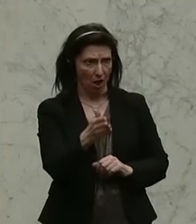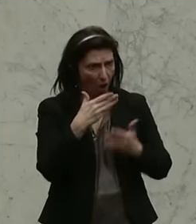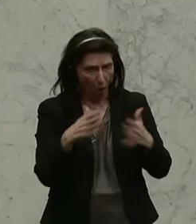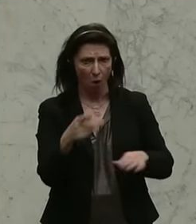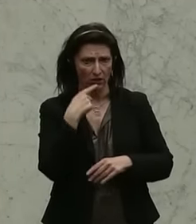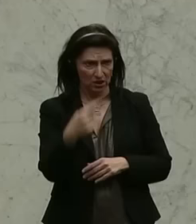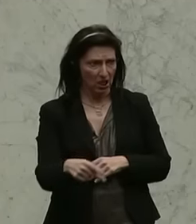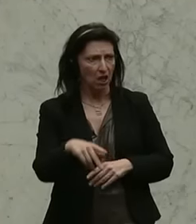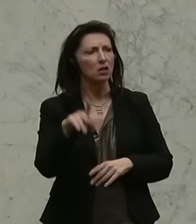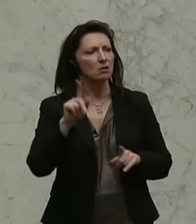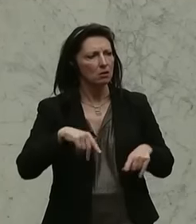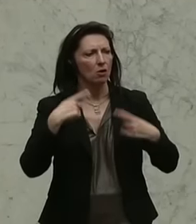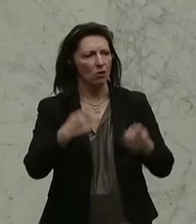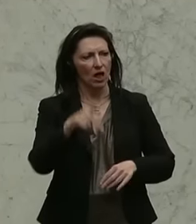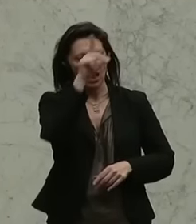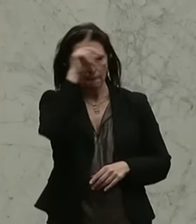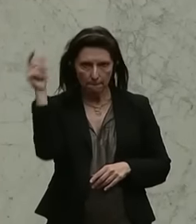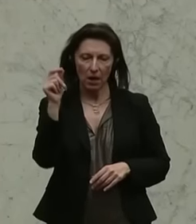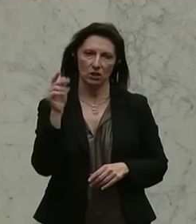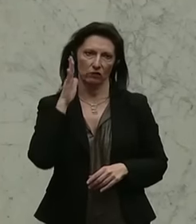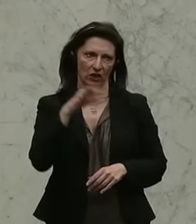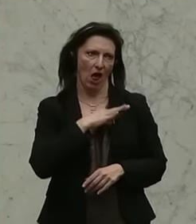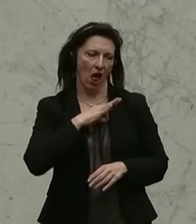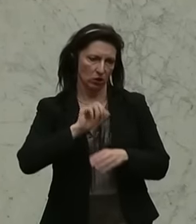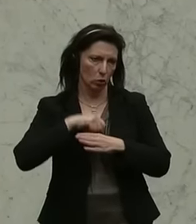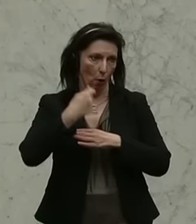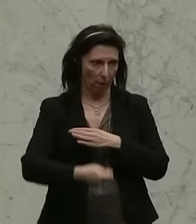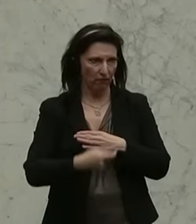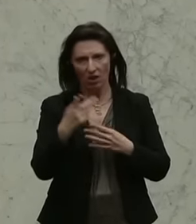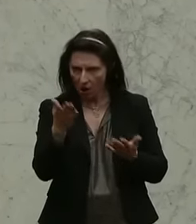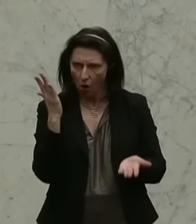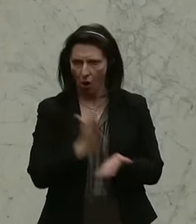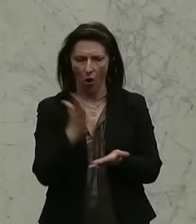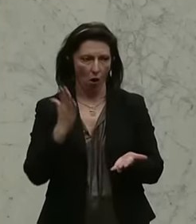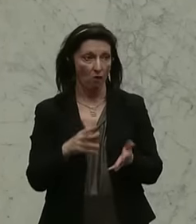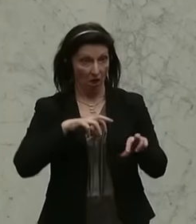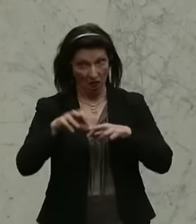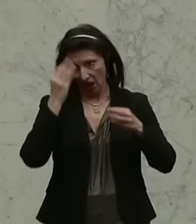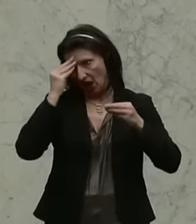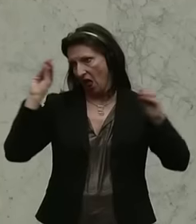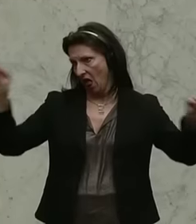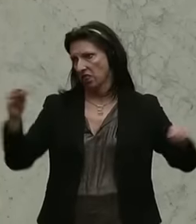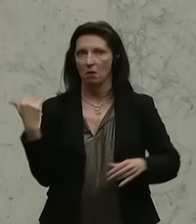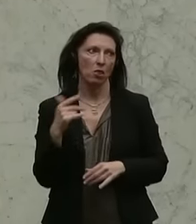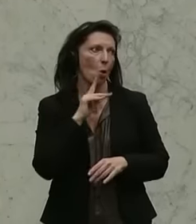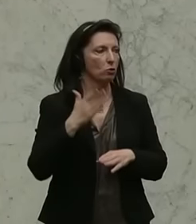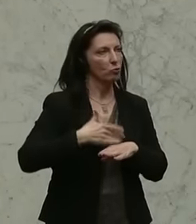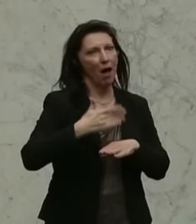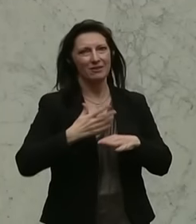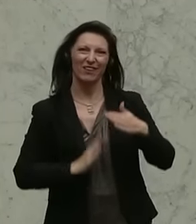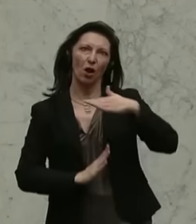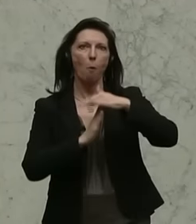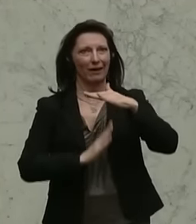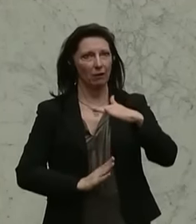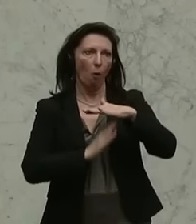dann werden die Menschen auch in der Lage sein, ihre Ängste zu überwinden. Hören Sie auf, das ist an die Regierung gewarnt, hören Sie auf, Schmähpartien zu machen mit Obergrenzen und